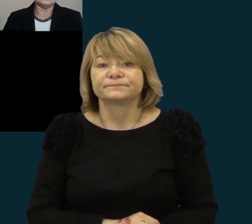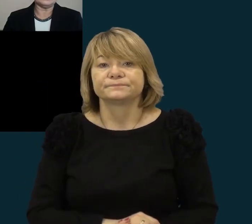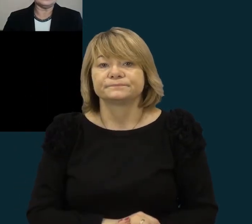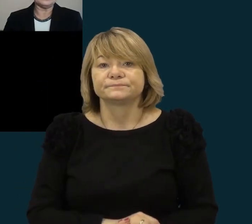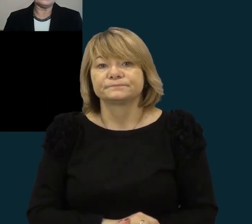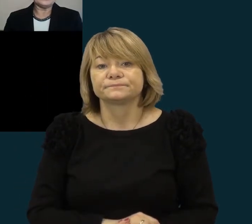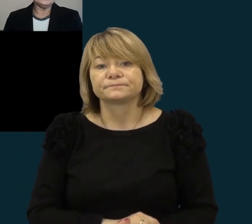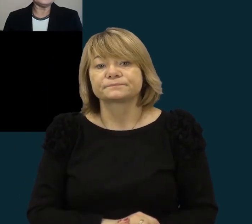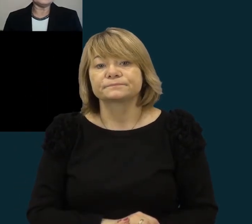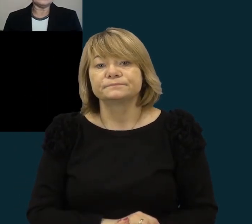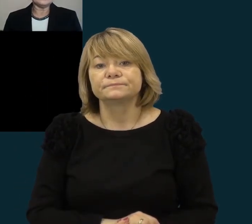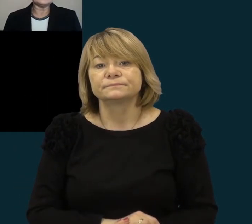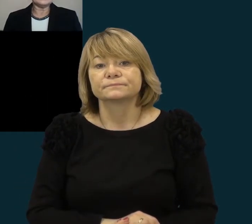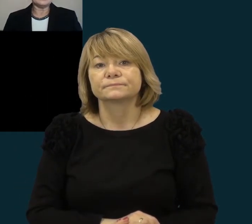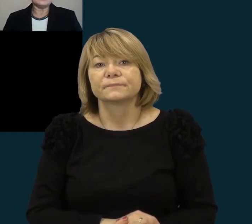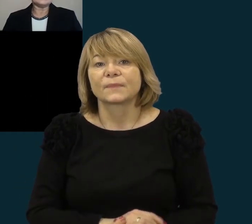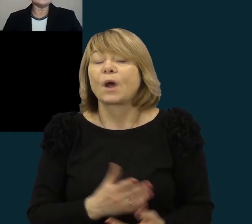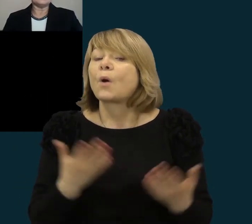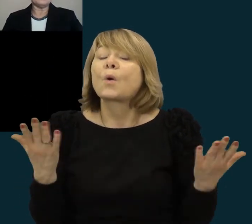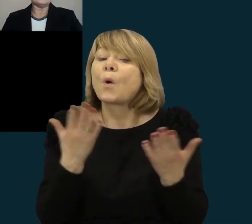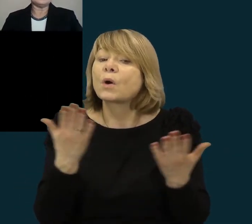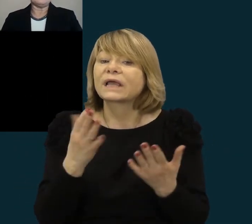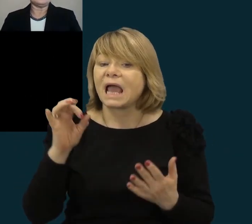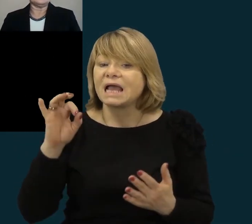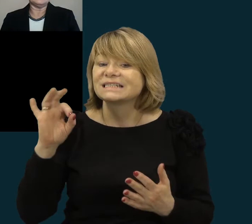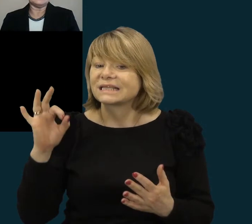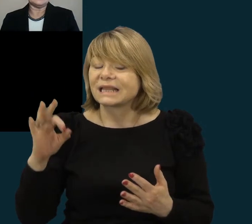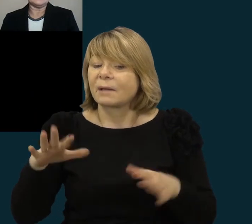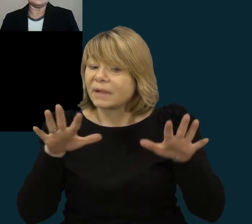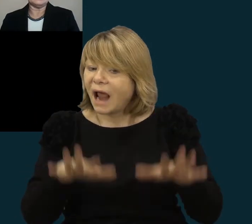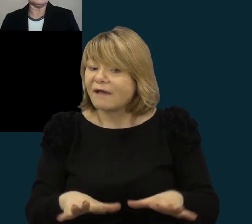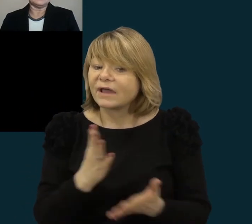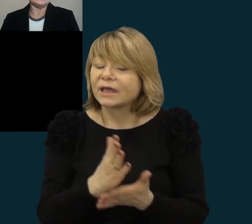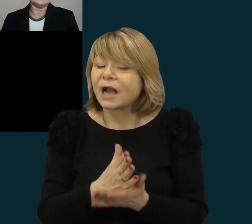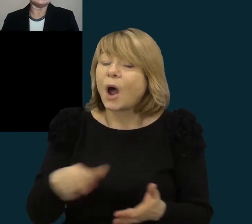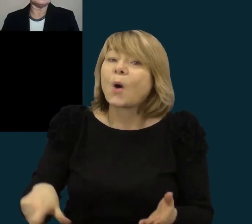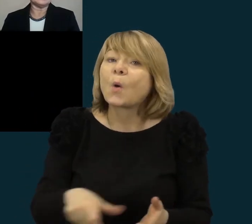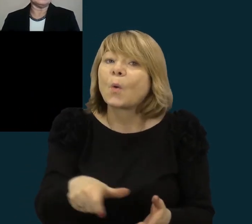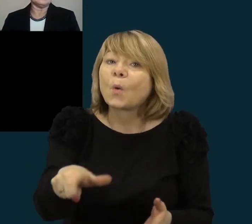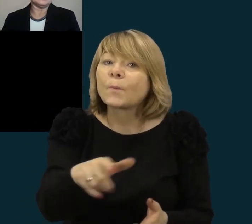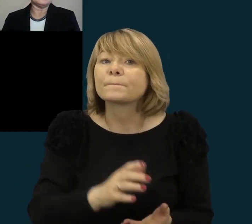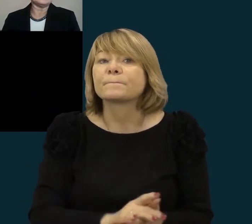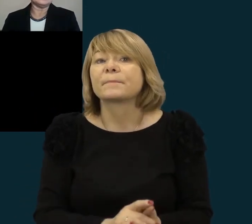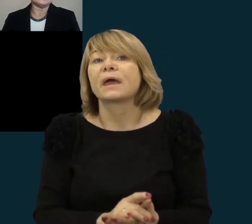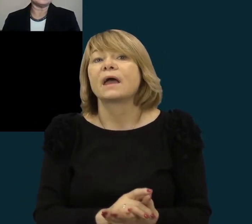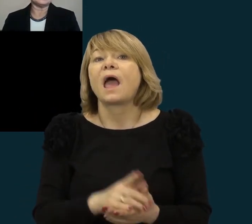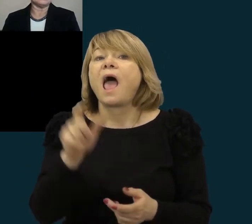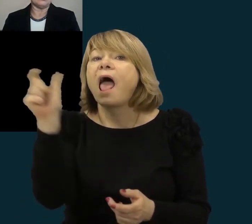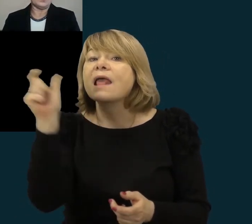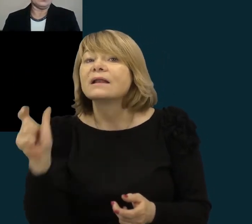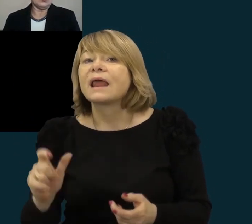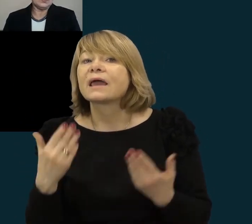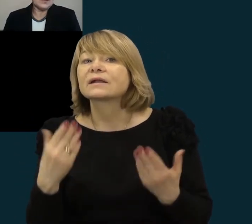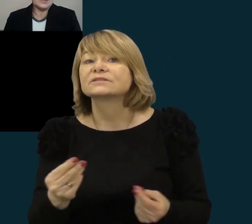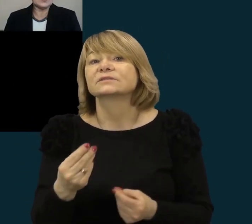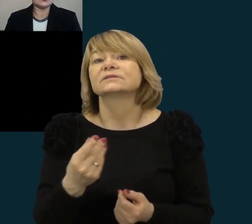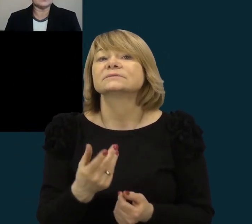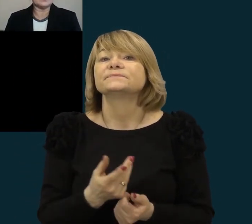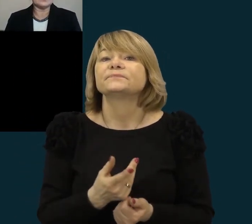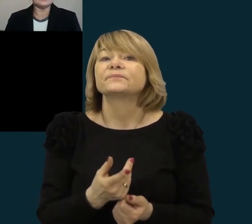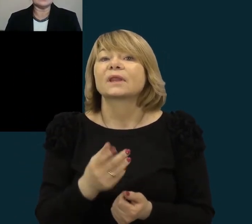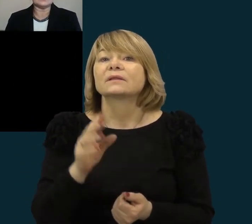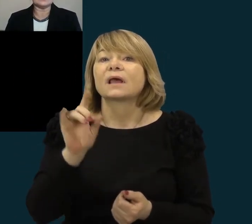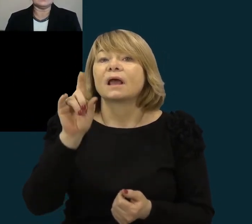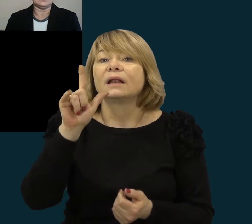arkninti. Su kokiasi dabar esančių ta pati namas, tasias liugutaitės, bucevičienės, eilėraštis rūpė. Nu ir vaikai, aišku,